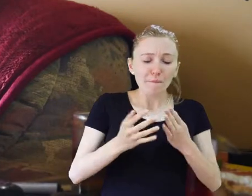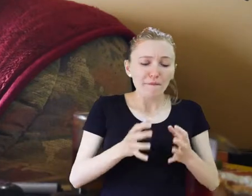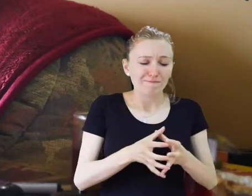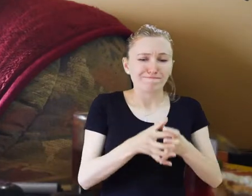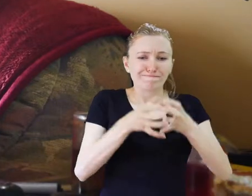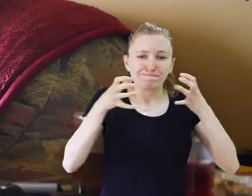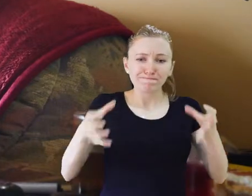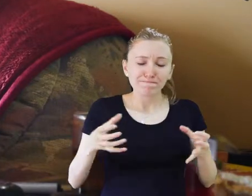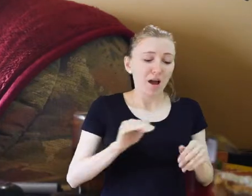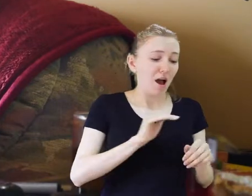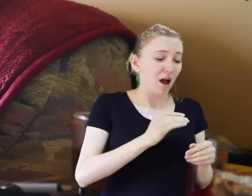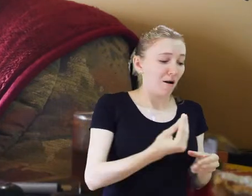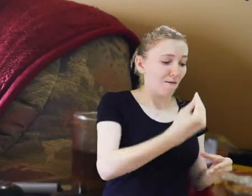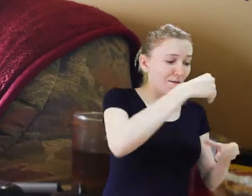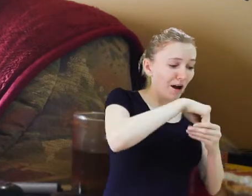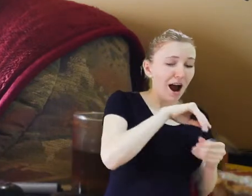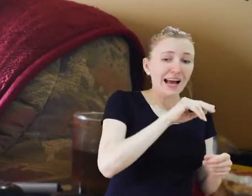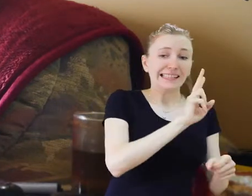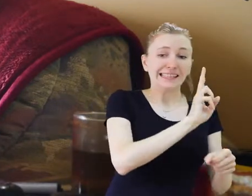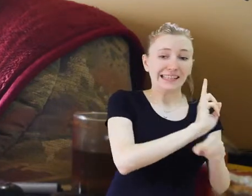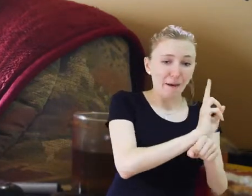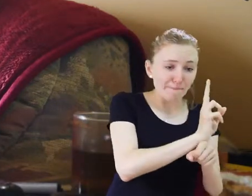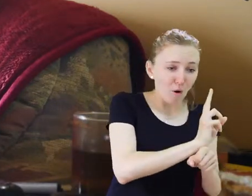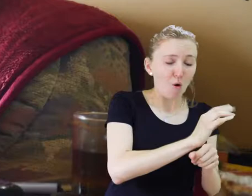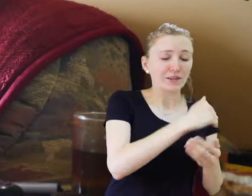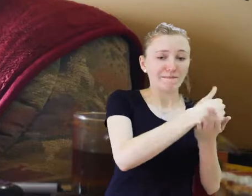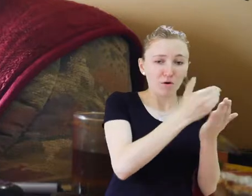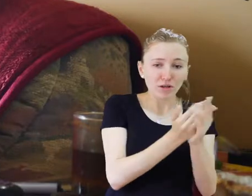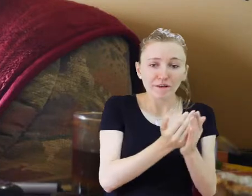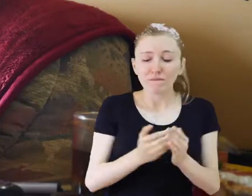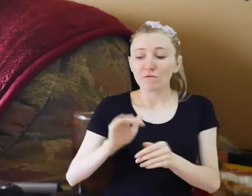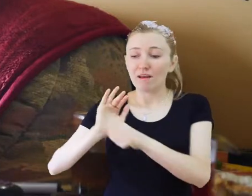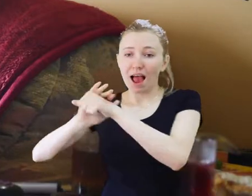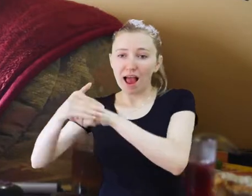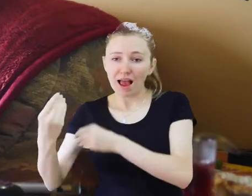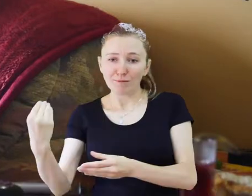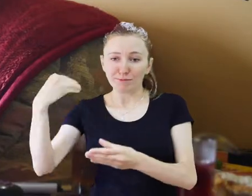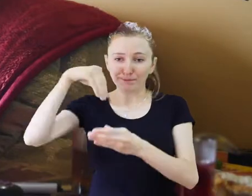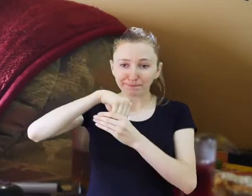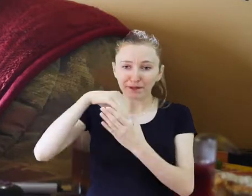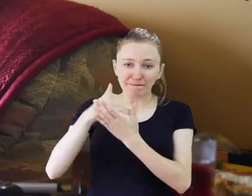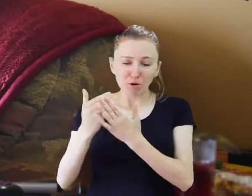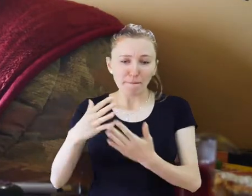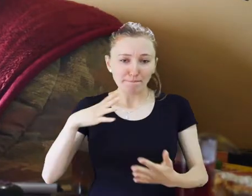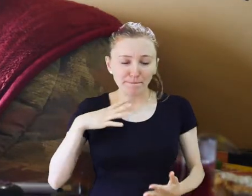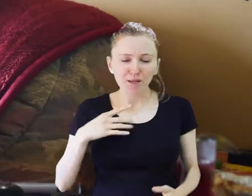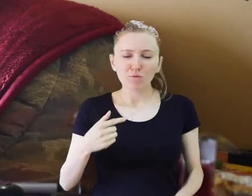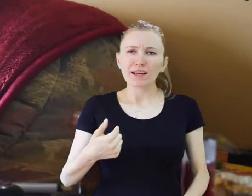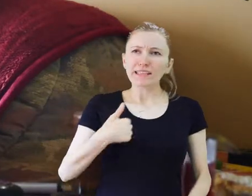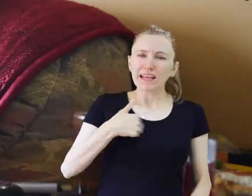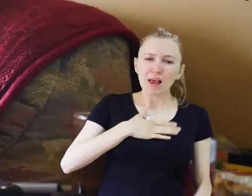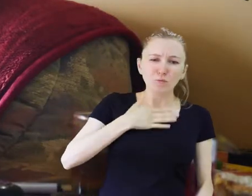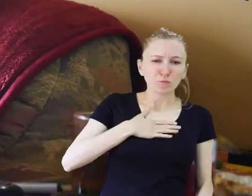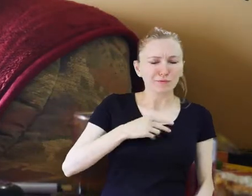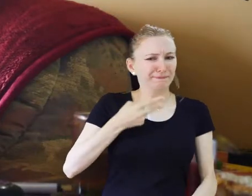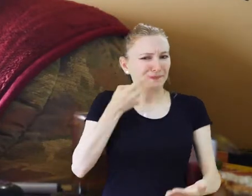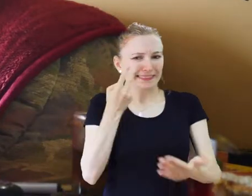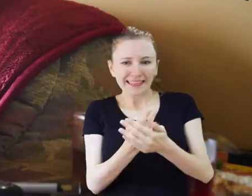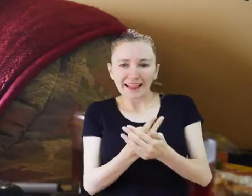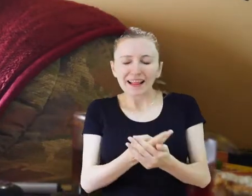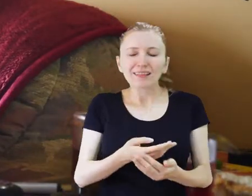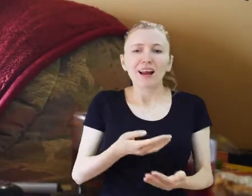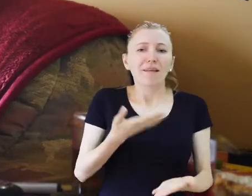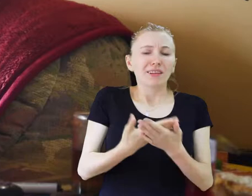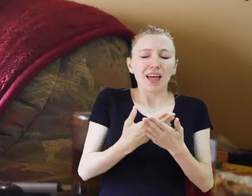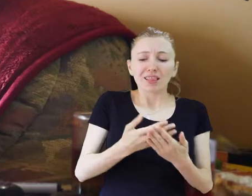zamojskie i chełmskie, no stwierdziłam, że ja nie dam rady, bo to trzeba w teren wyjeżdżać. Tu w tym czasie mnie choroba